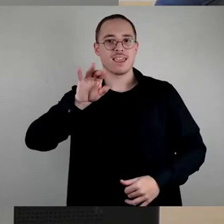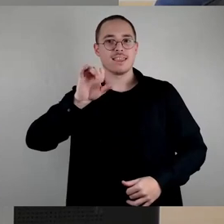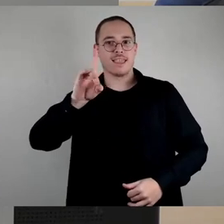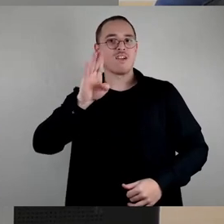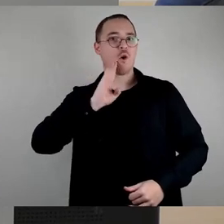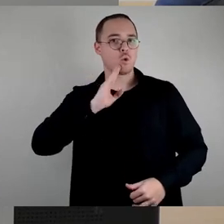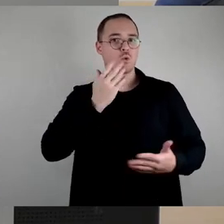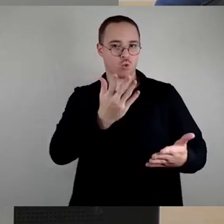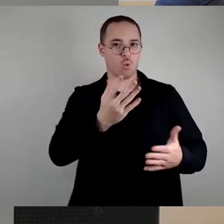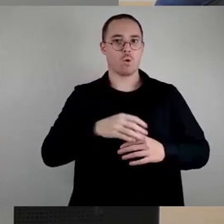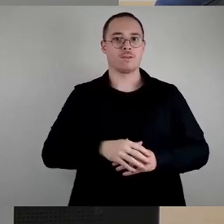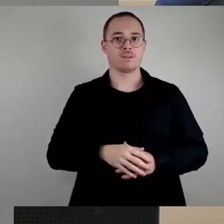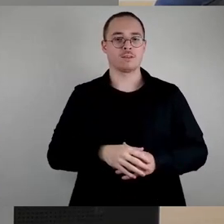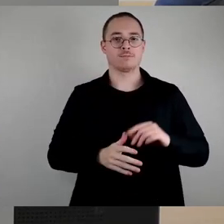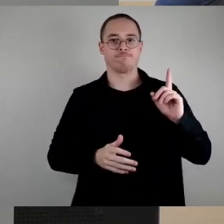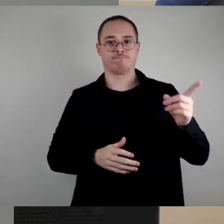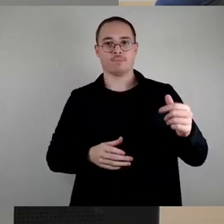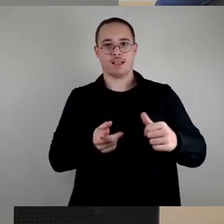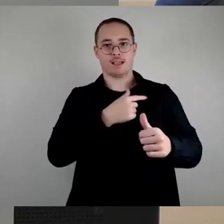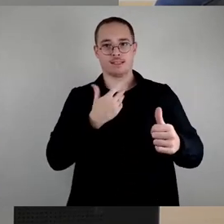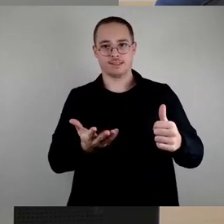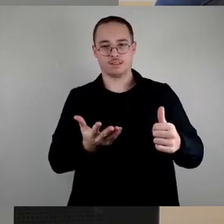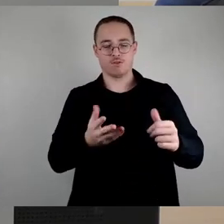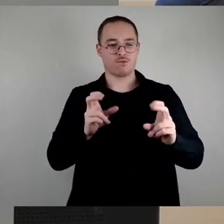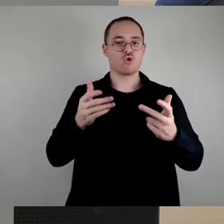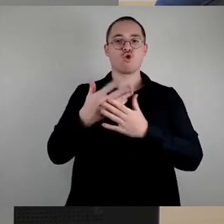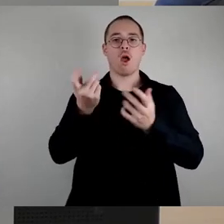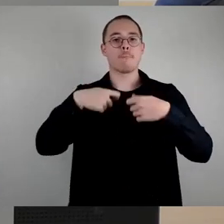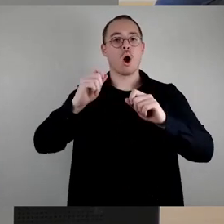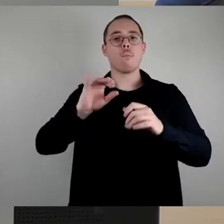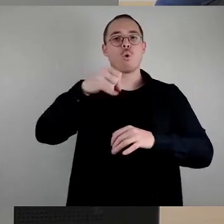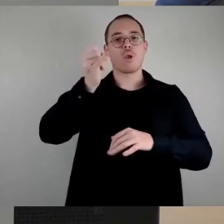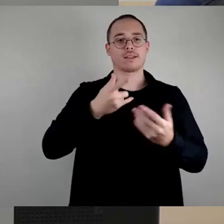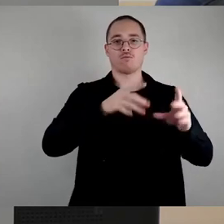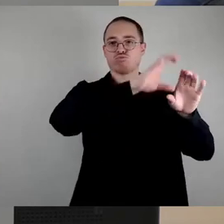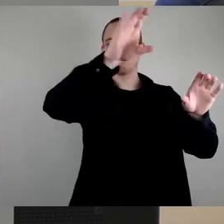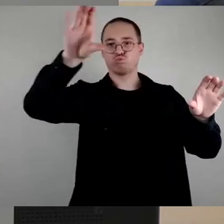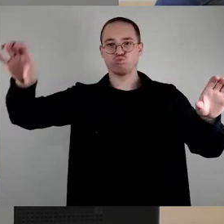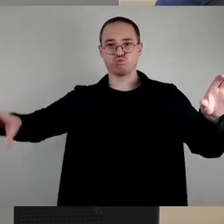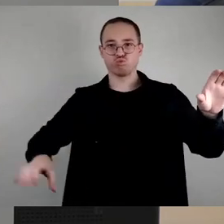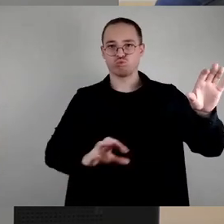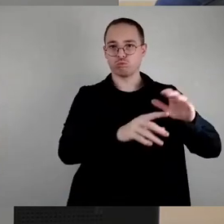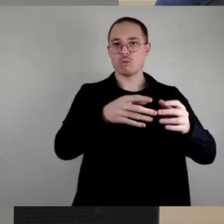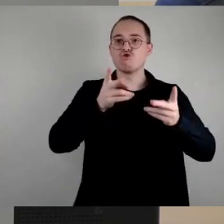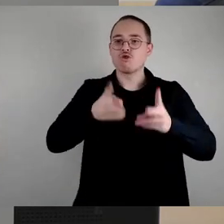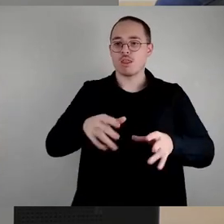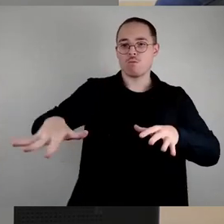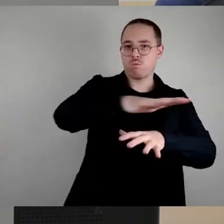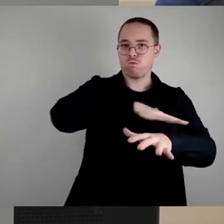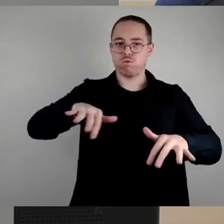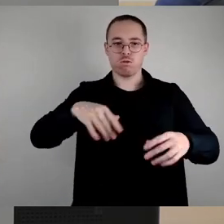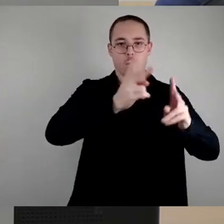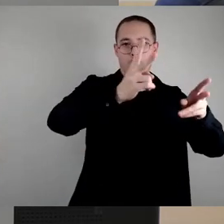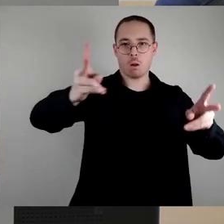Wir haben die verstreuten Neubauprojekte in der kompletten Stadt, ja, die oft sehr unterschiedlich groß sind, von